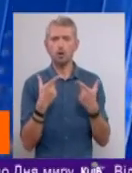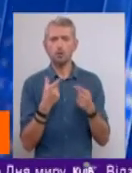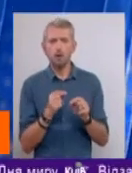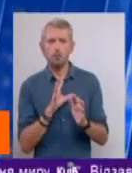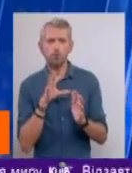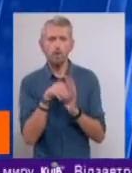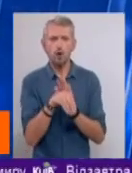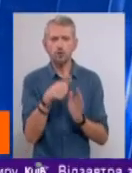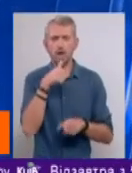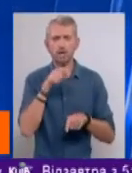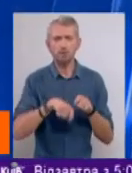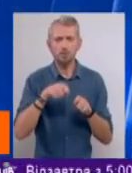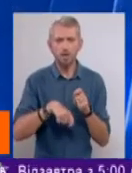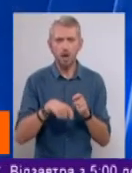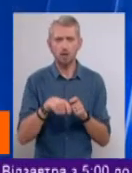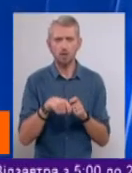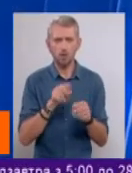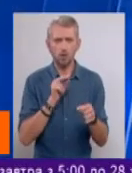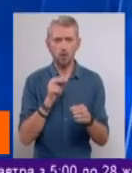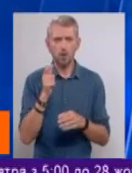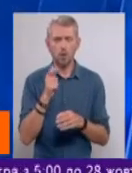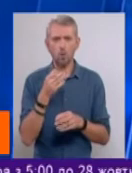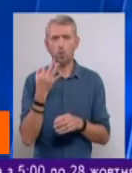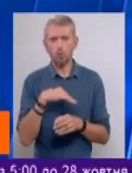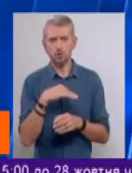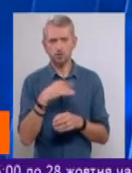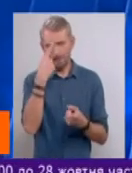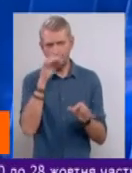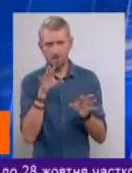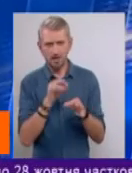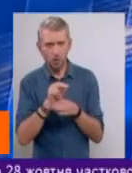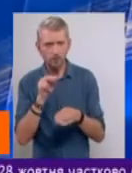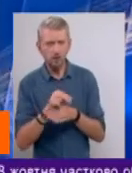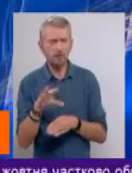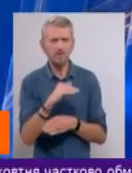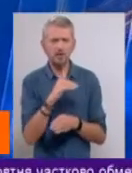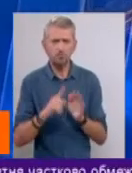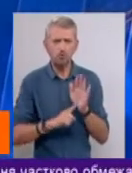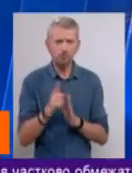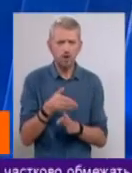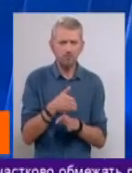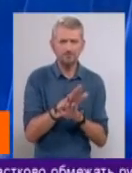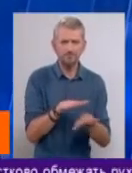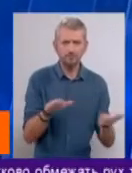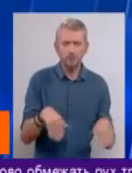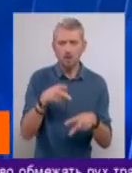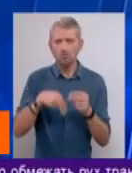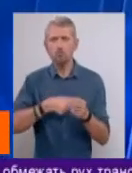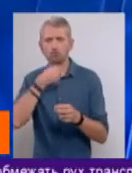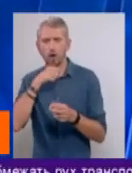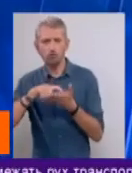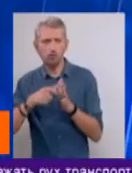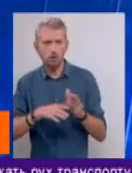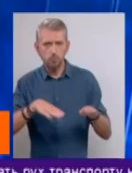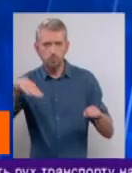впроваджуються експериментальні курси з медіаосвіти, на всіх рівнях, починаючи з дошкілля і закінчуючи старшокласниками, то чому це